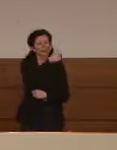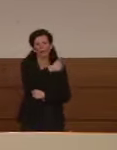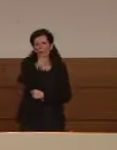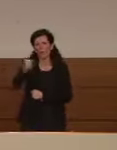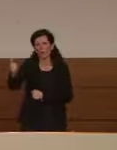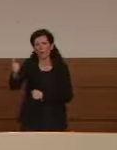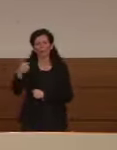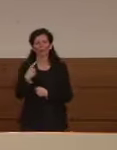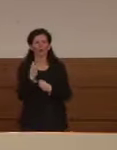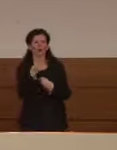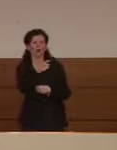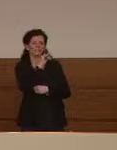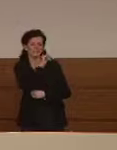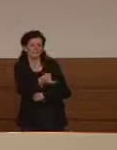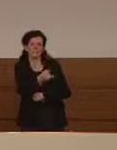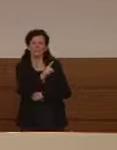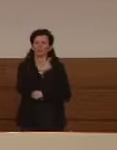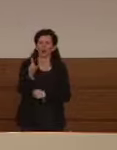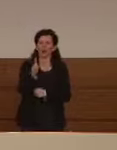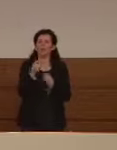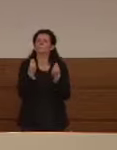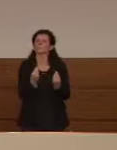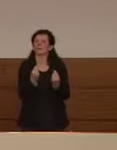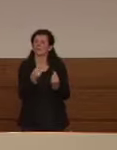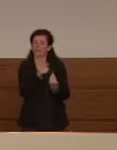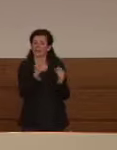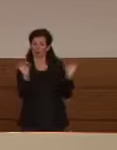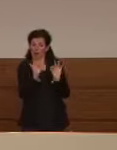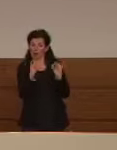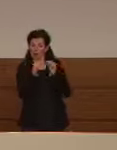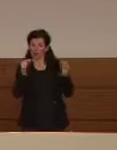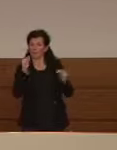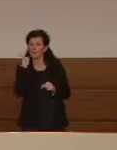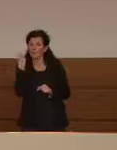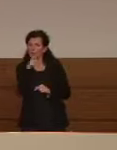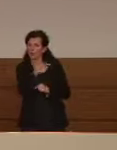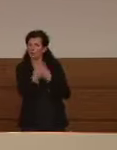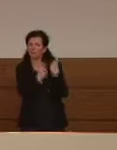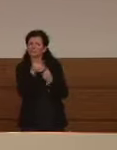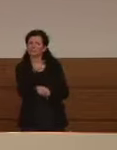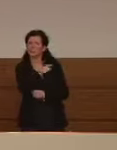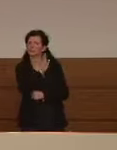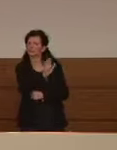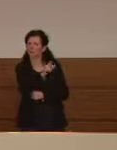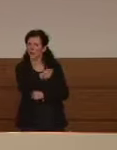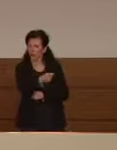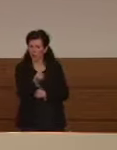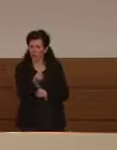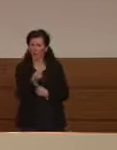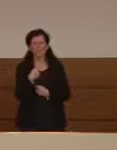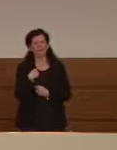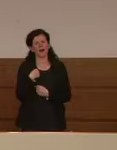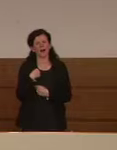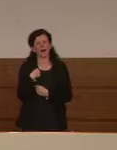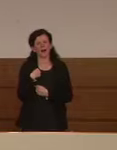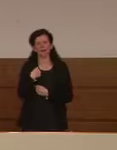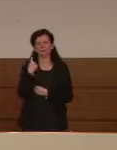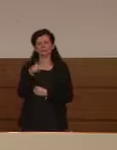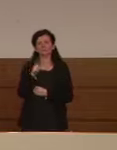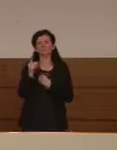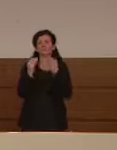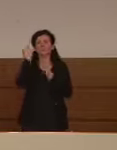non sono stati fatti i tamponi in certe occasioni però mi sento di escludere delle categorie di